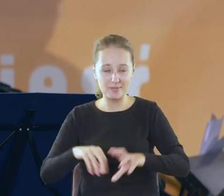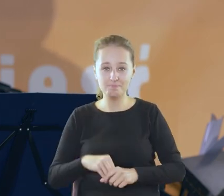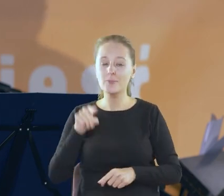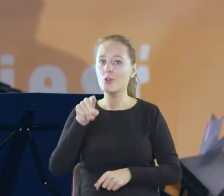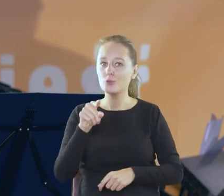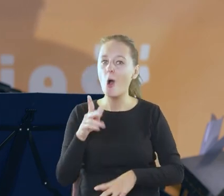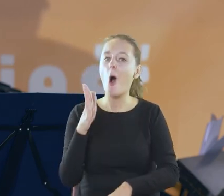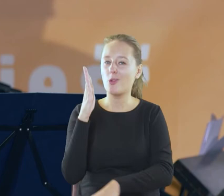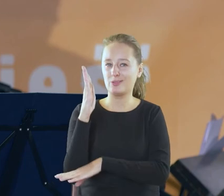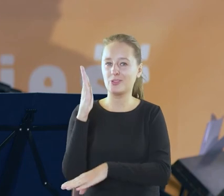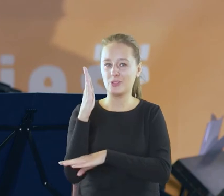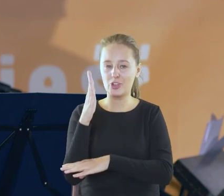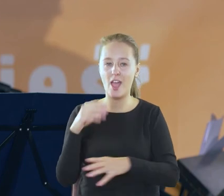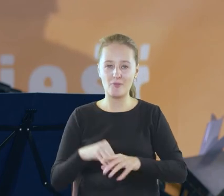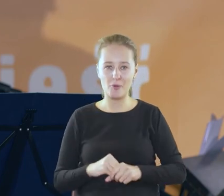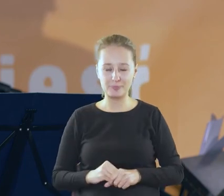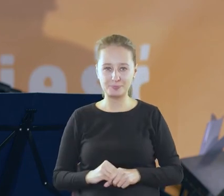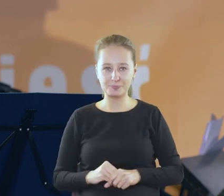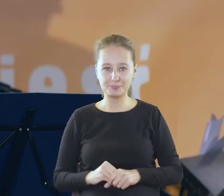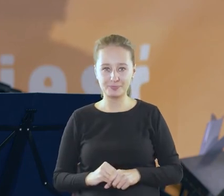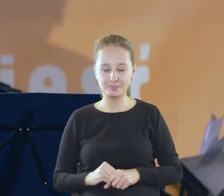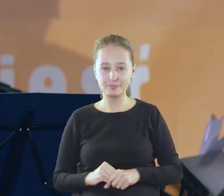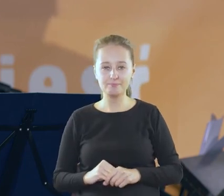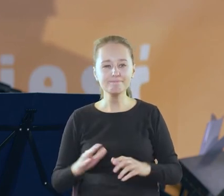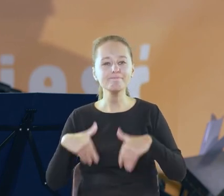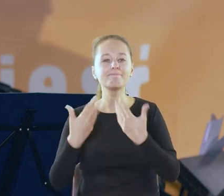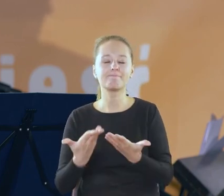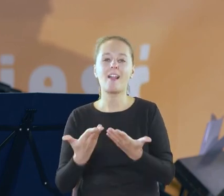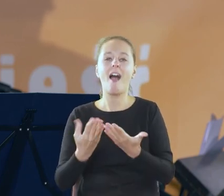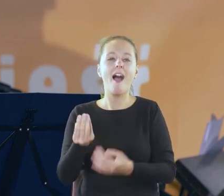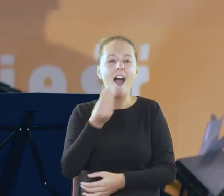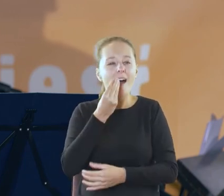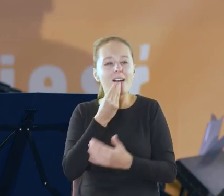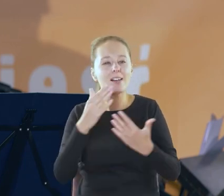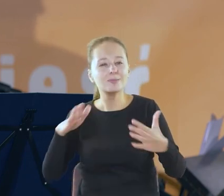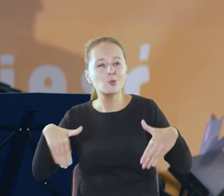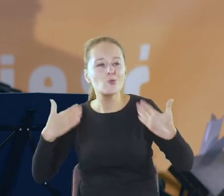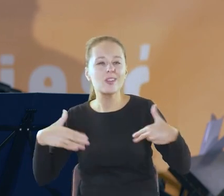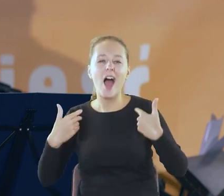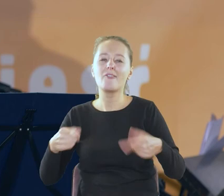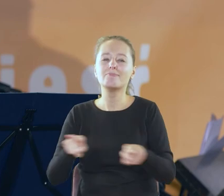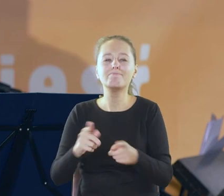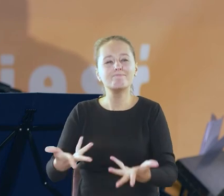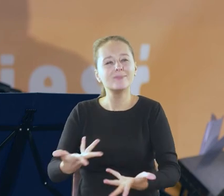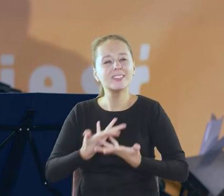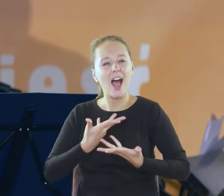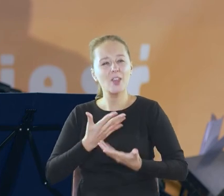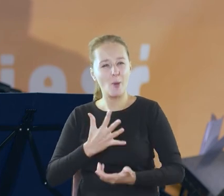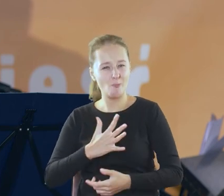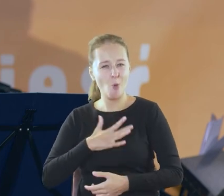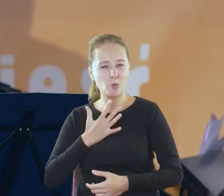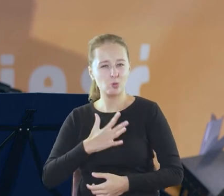syci karmi, uzdrawia i daje człowiekowi takie poczucie